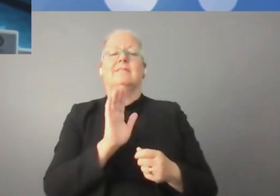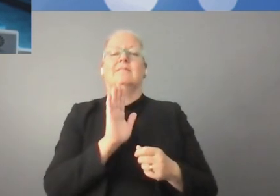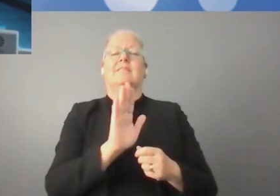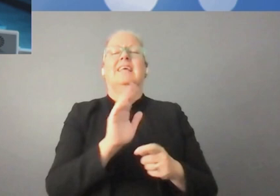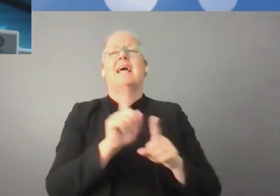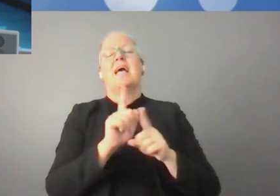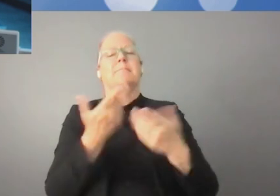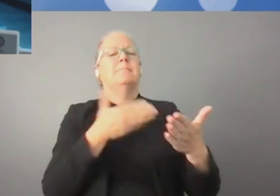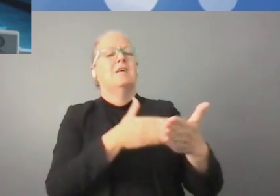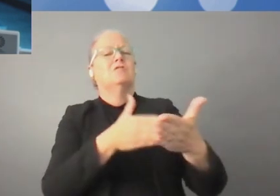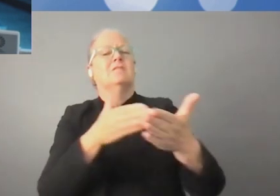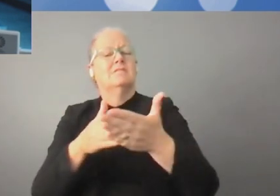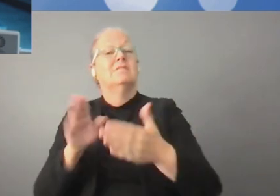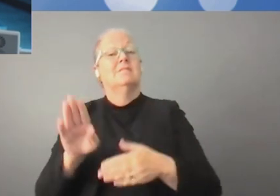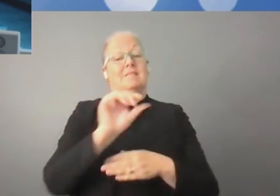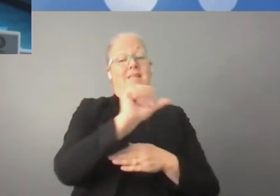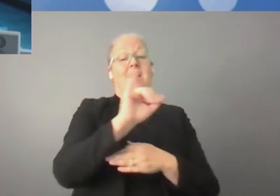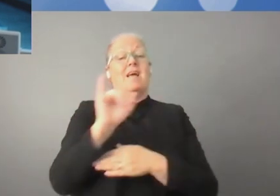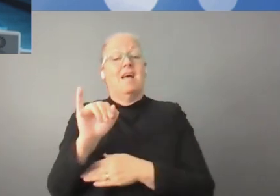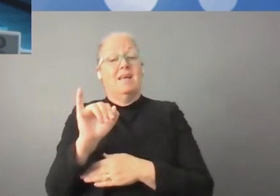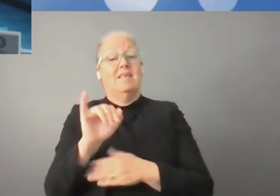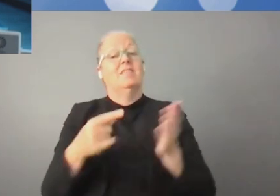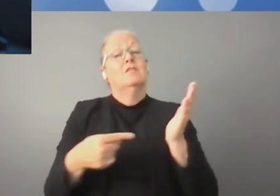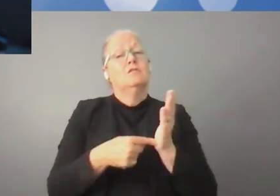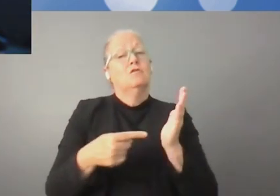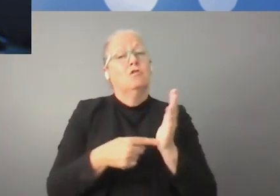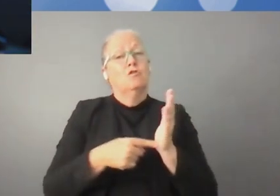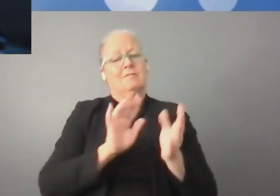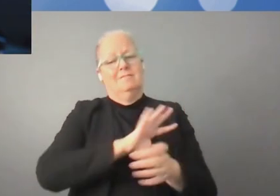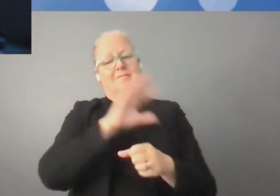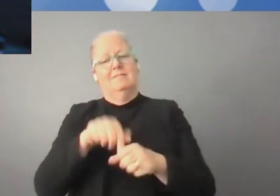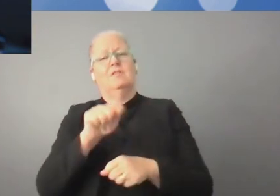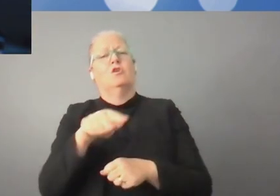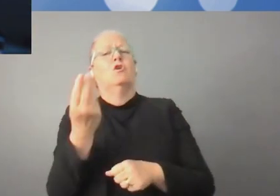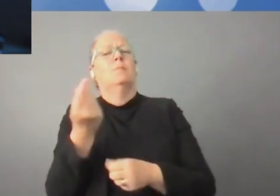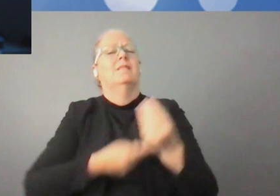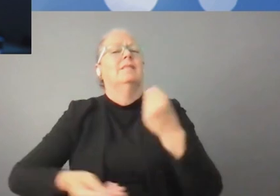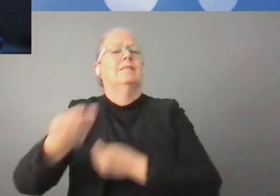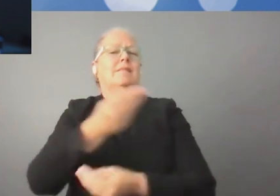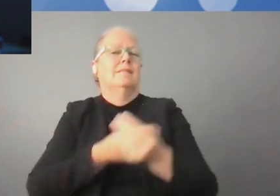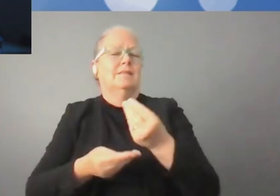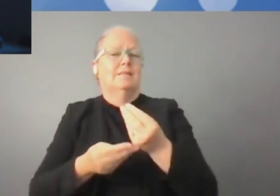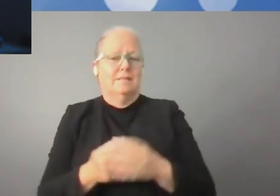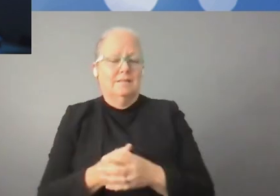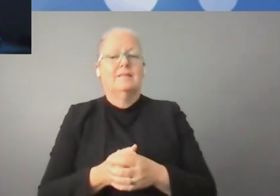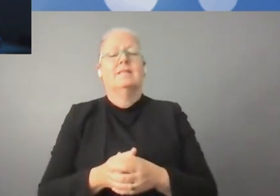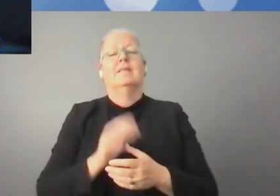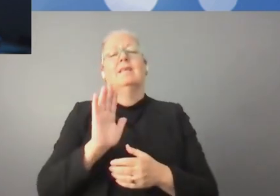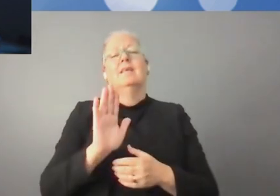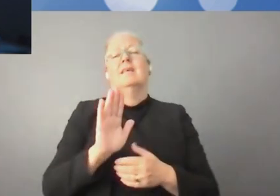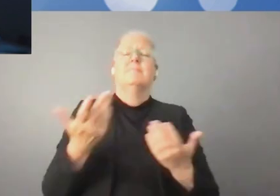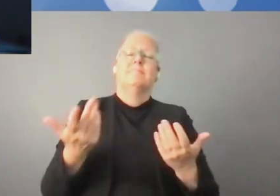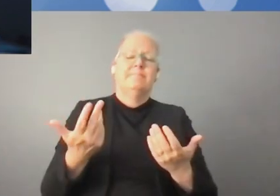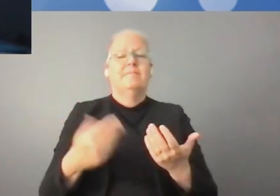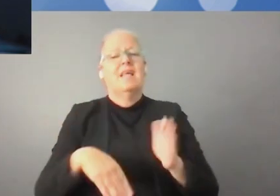obstacles en matière de réglementation qui ralentissent le développement des technologies numériques. Il est aussi